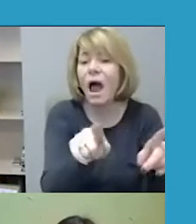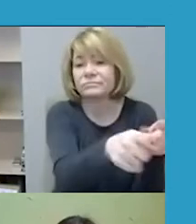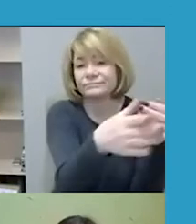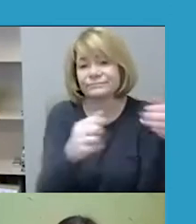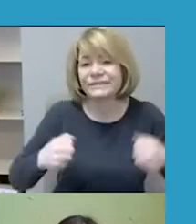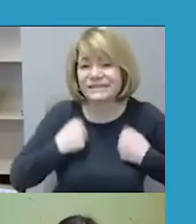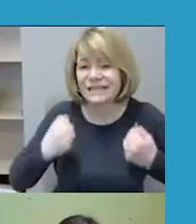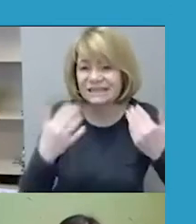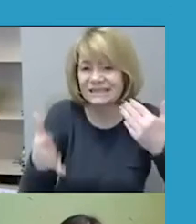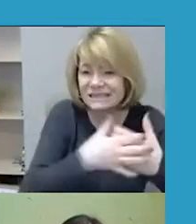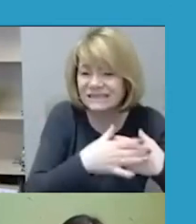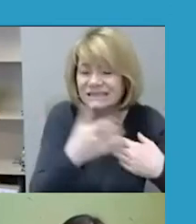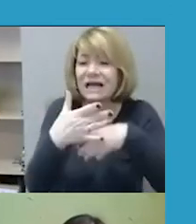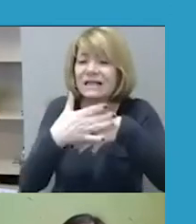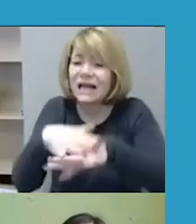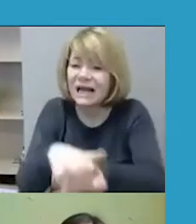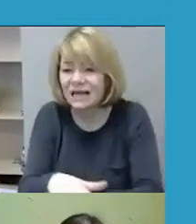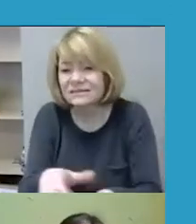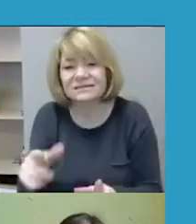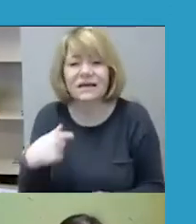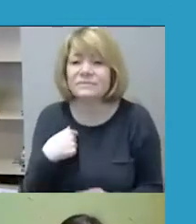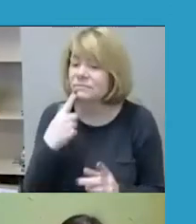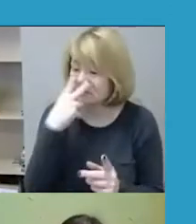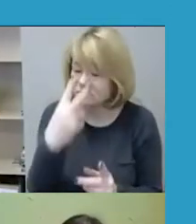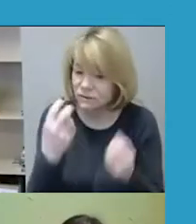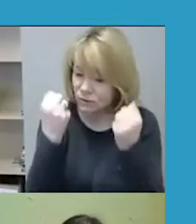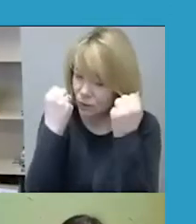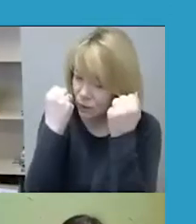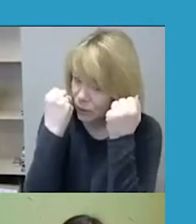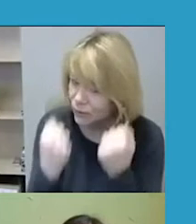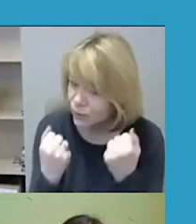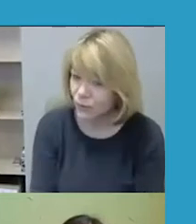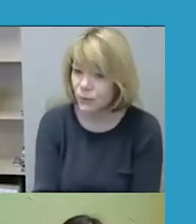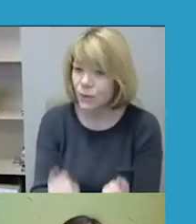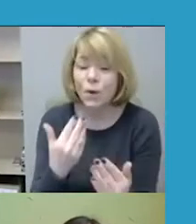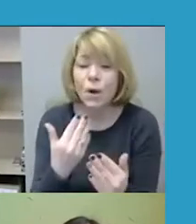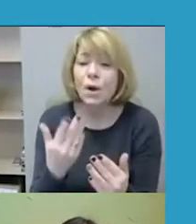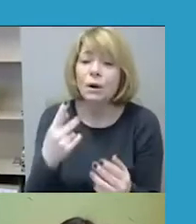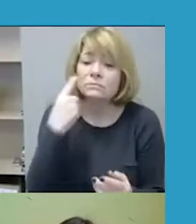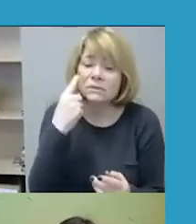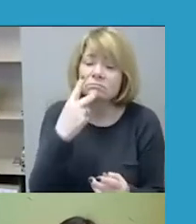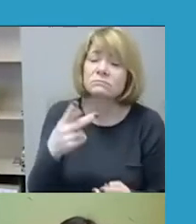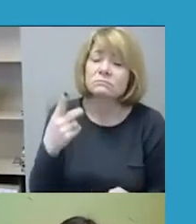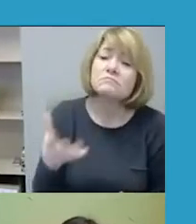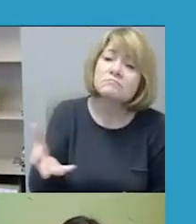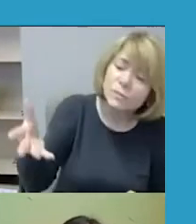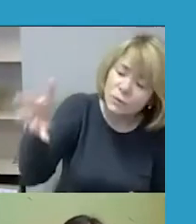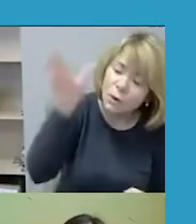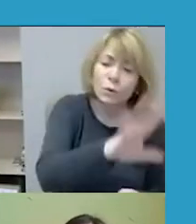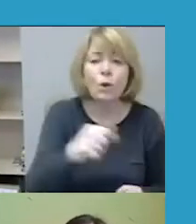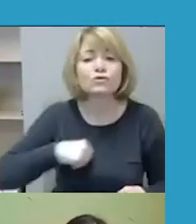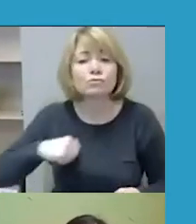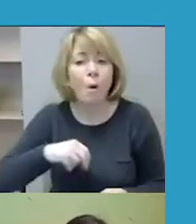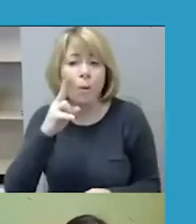integracija. Ir taip pat iš tikrųjų pastebėjome, jog didžioji dauguma neapykantos nusikaltimus patyrusių asmenų